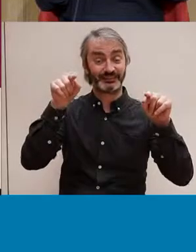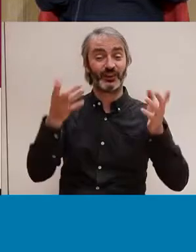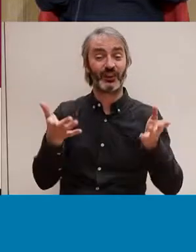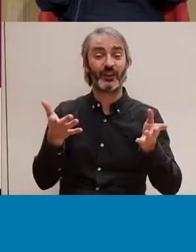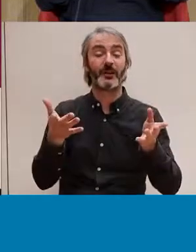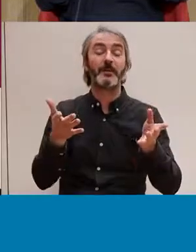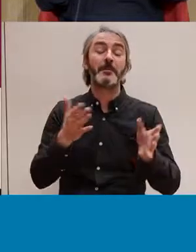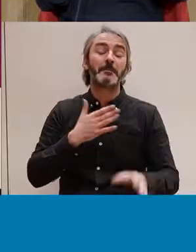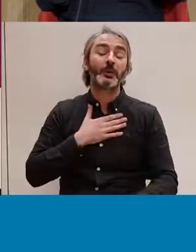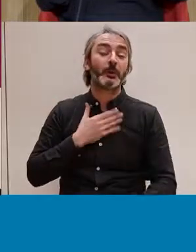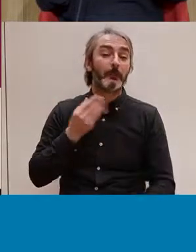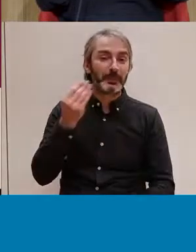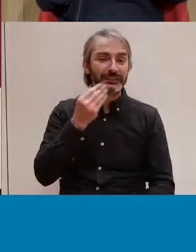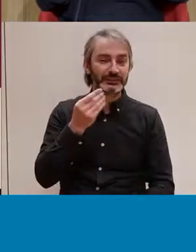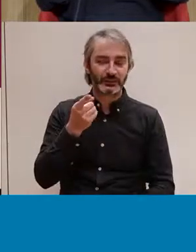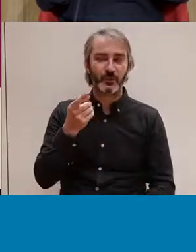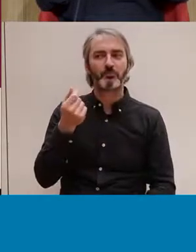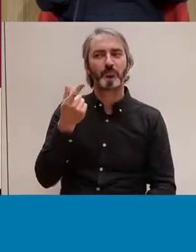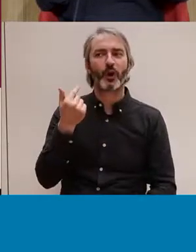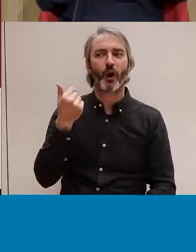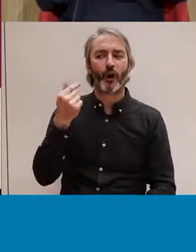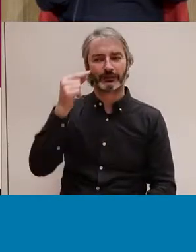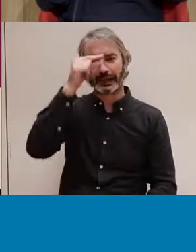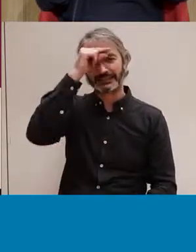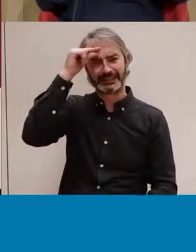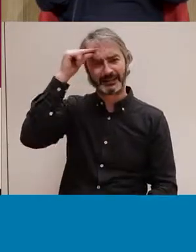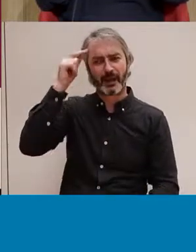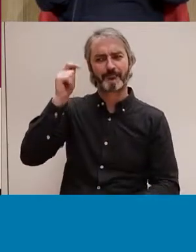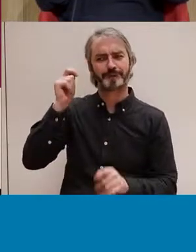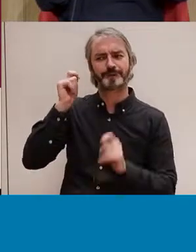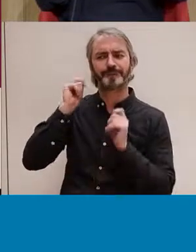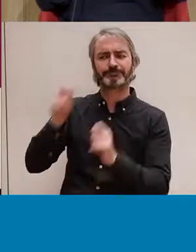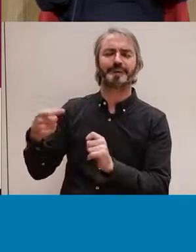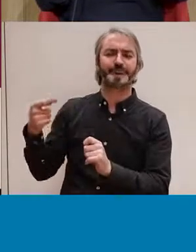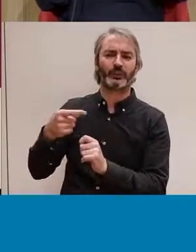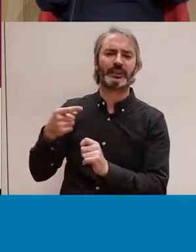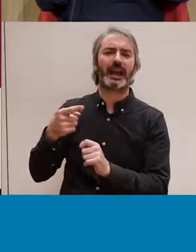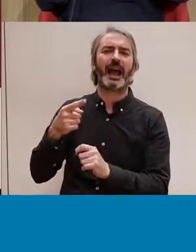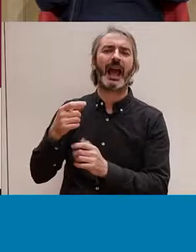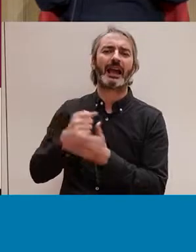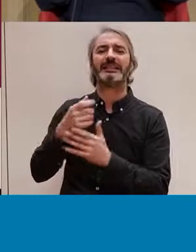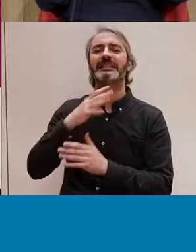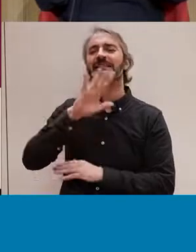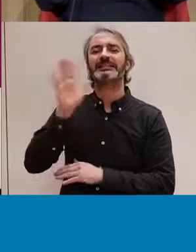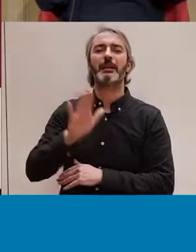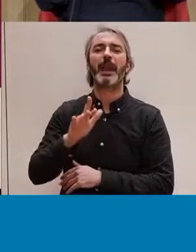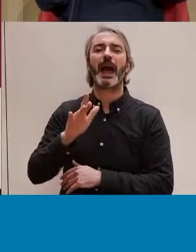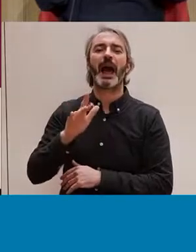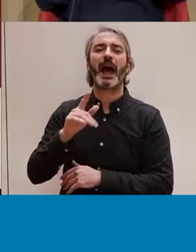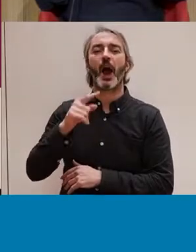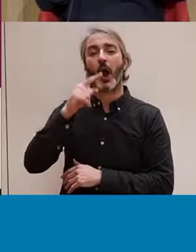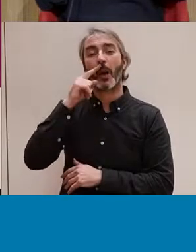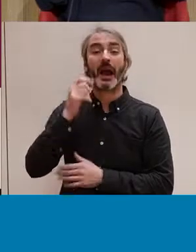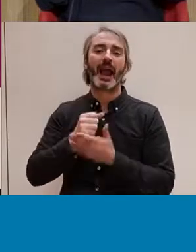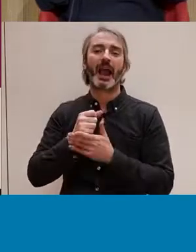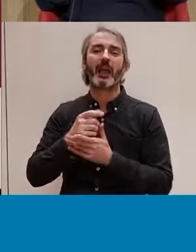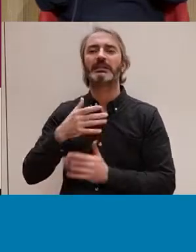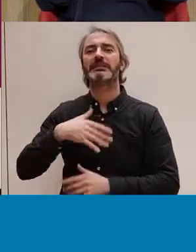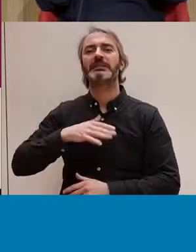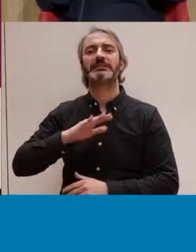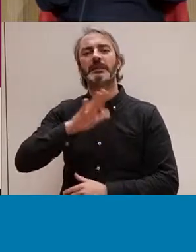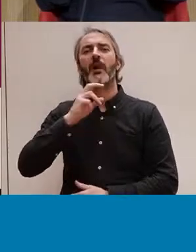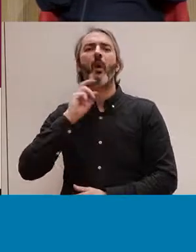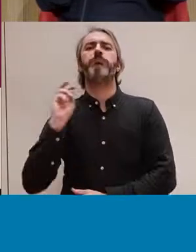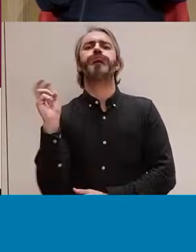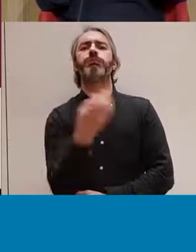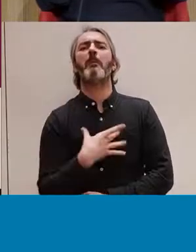creiem que influencia l'estigma cap als homes gais, no?, vist els homes gais com a promiscuos, no?, o a les relacions